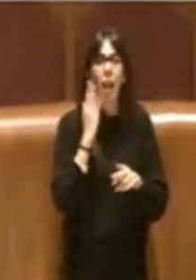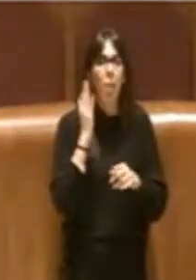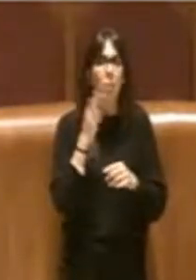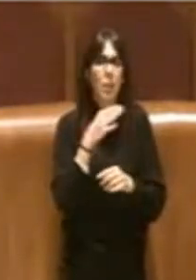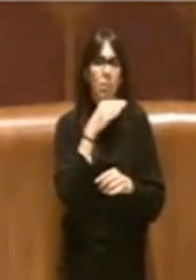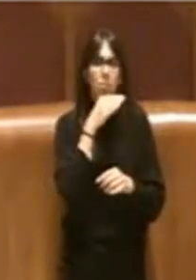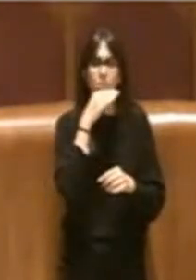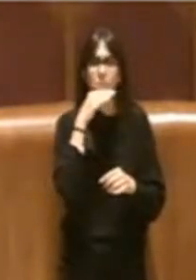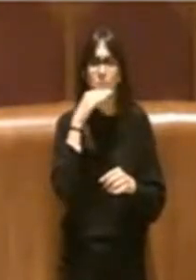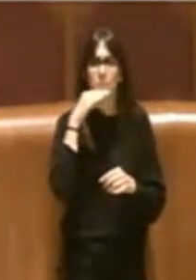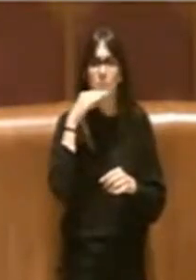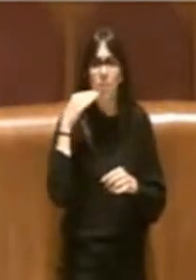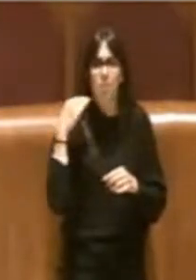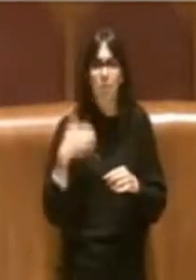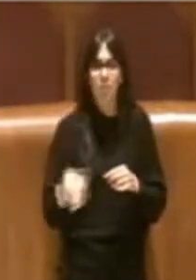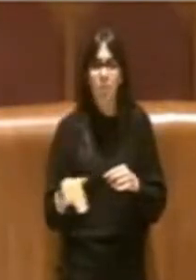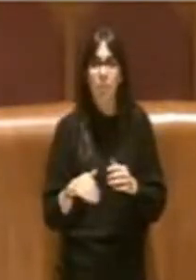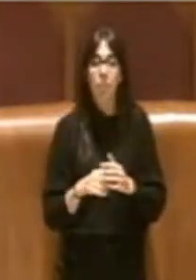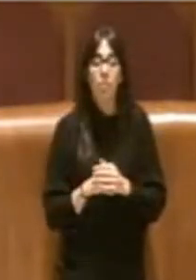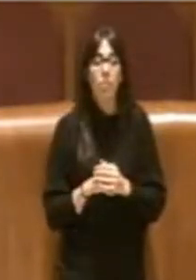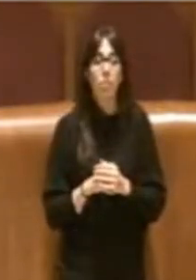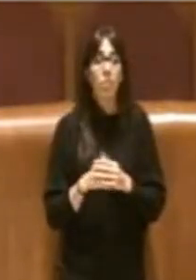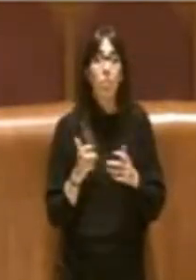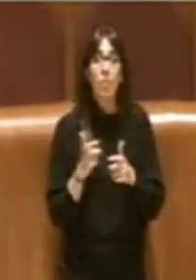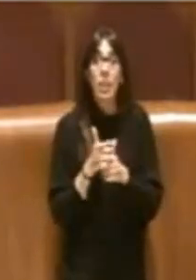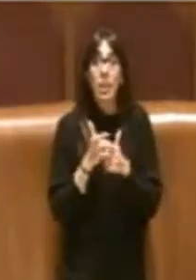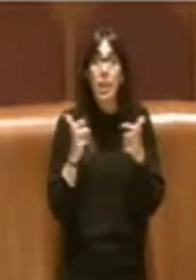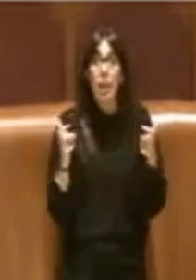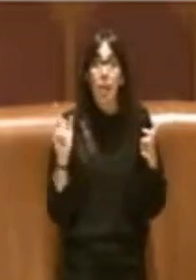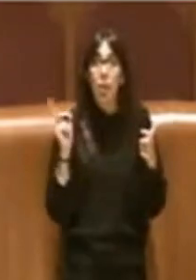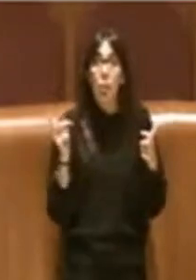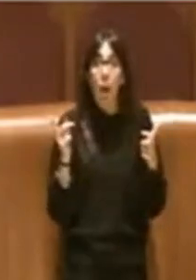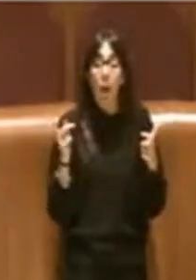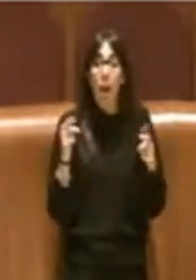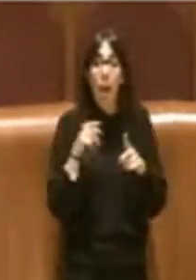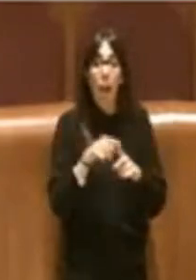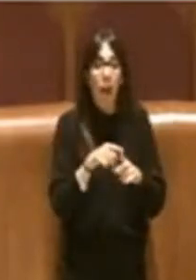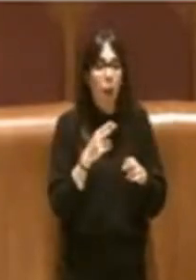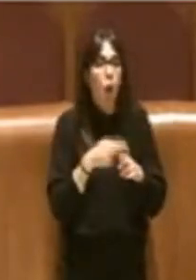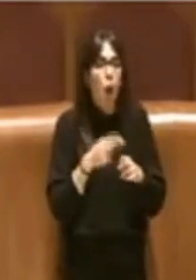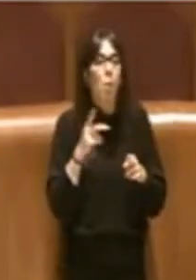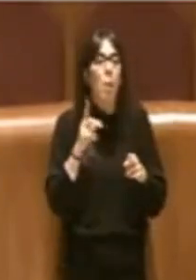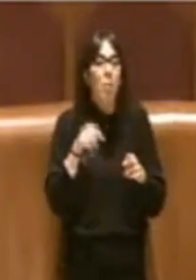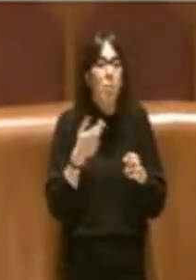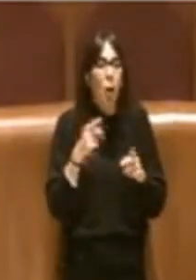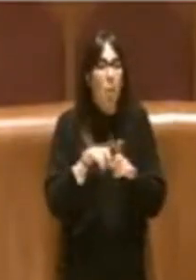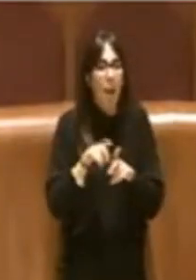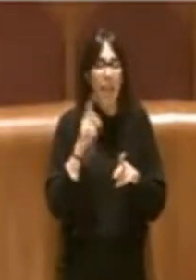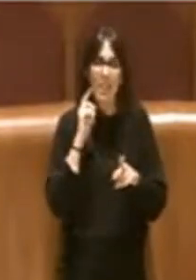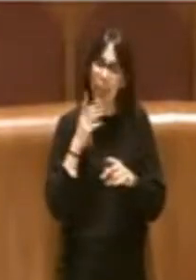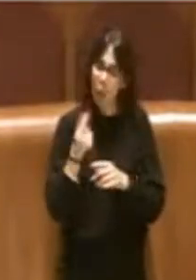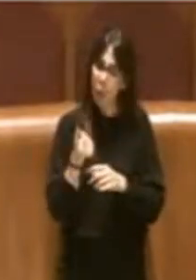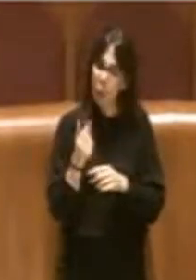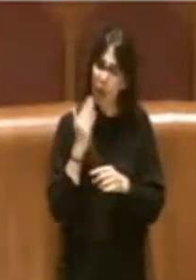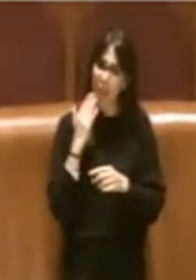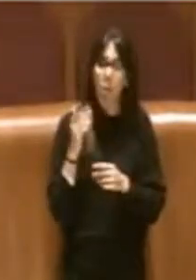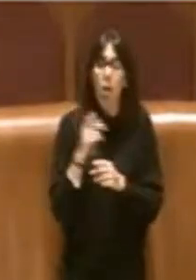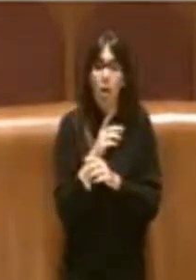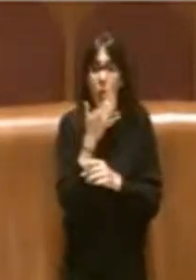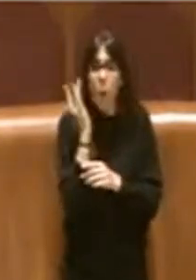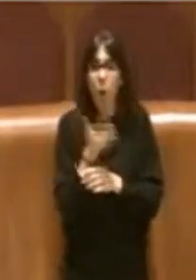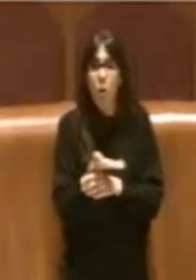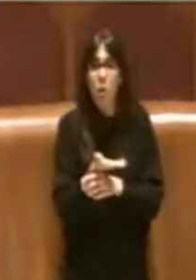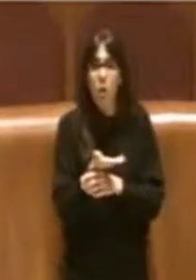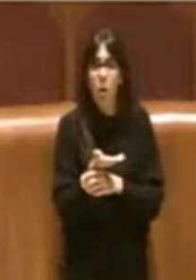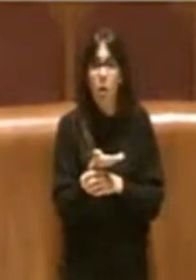e la cosa più grave è che non sapeva nemmeno quanto fosse indebitata. questo ce lo